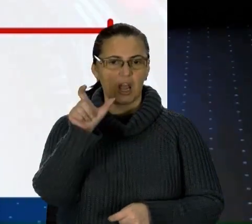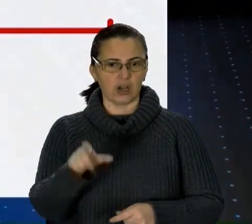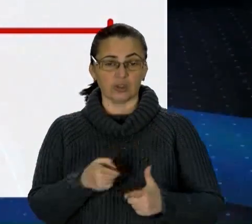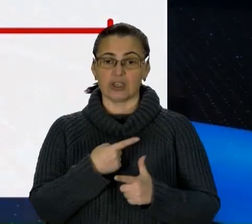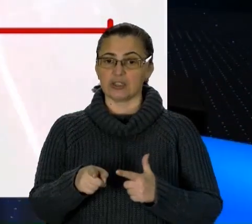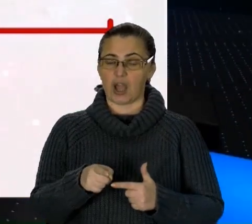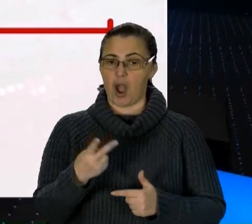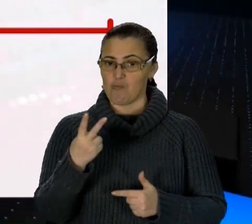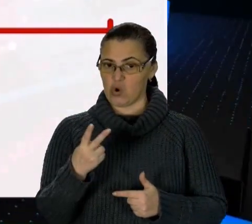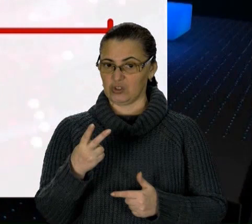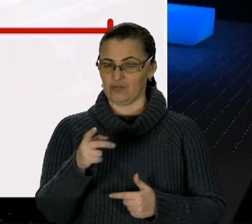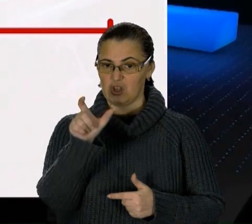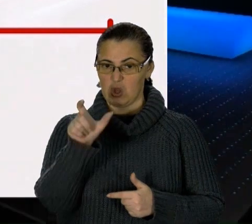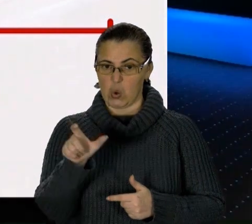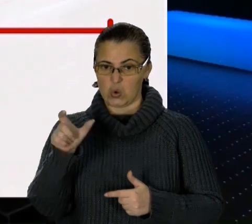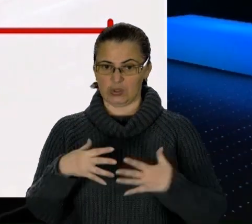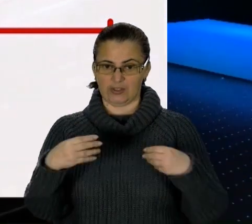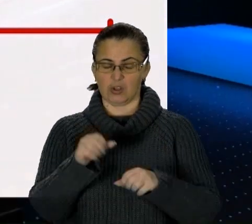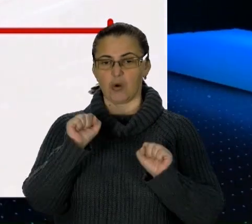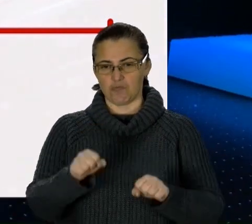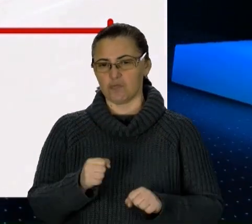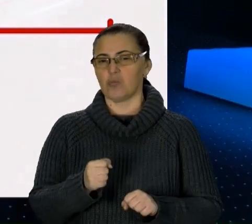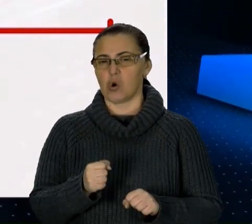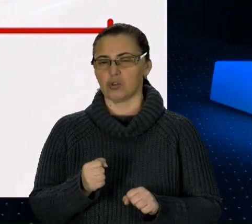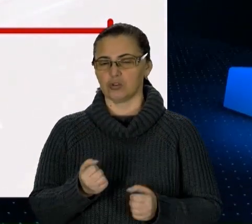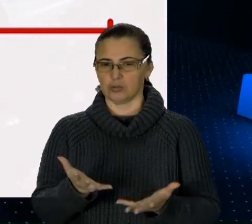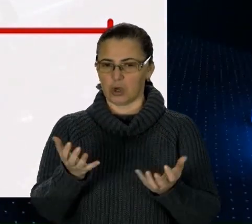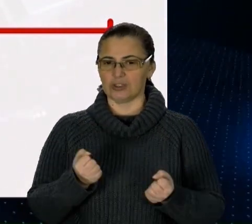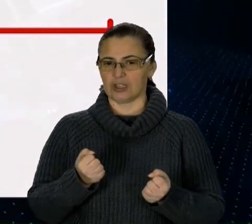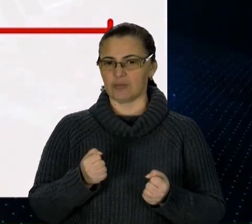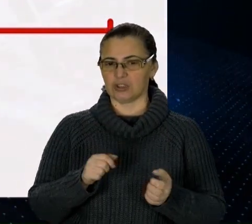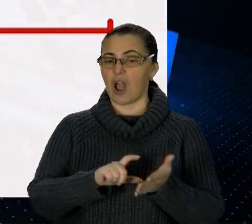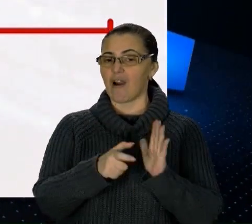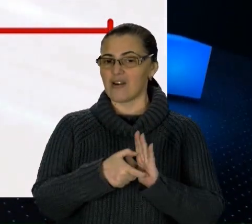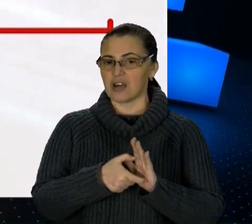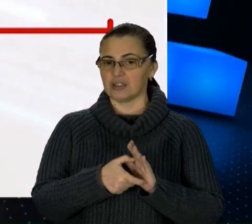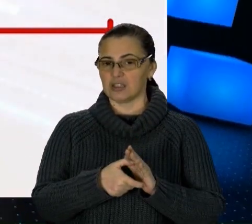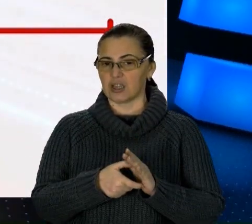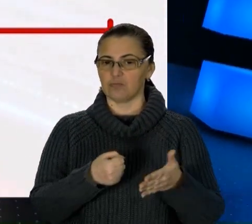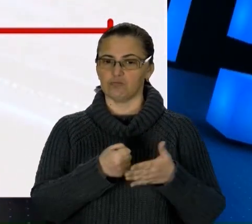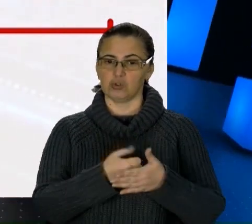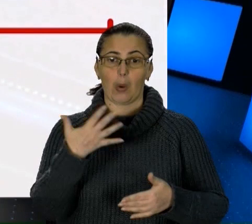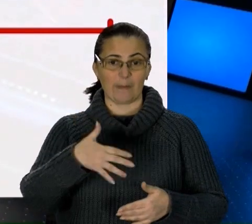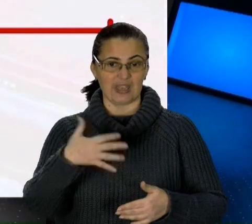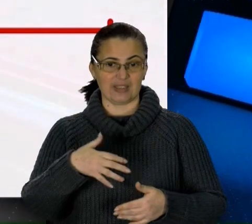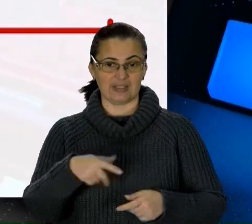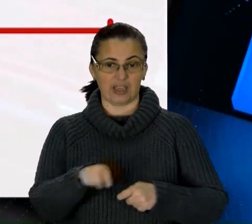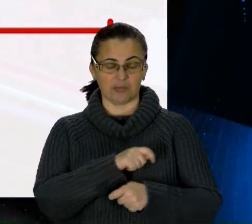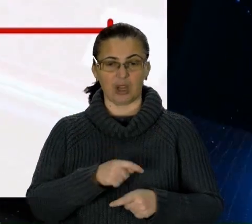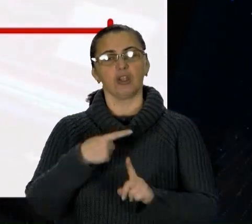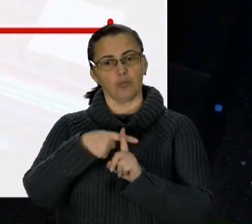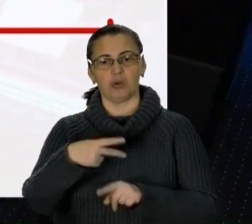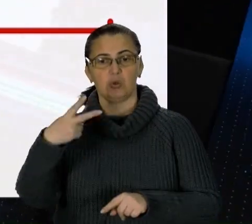двох осіб можуть претенувати на кредитне житло площею 50 квадратних метрів плюс 20 квадратів понад нормово. Проте за